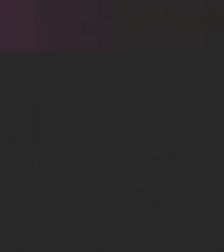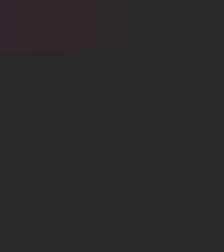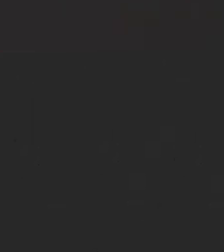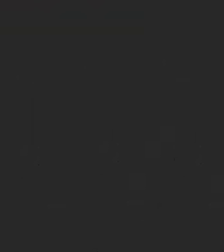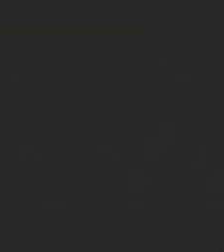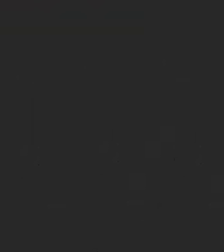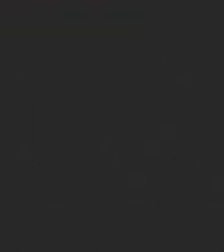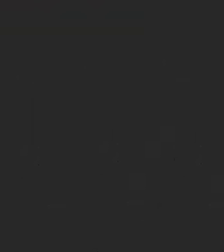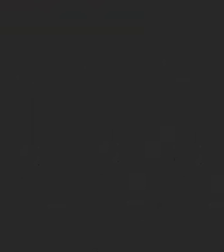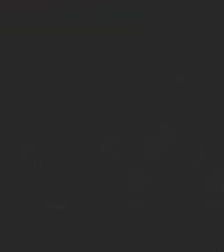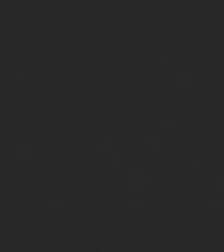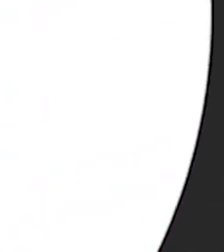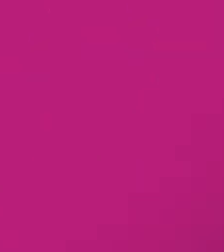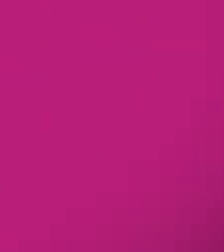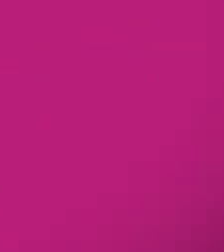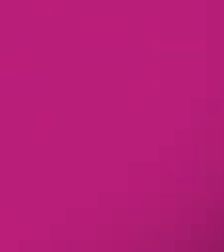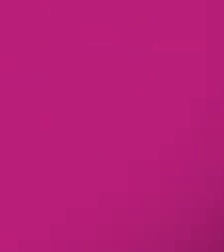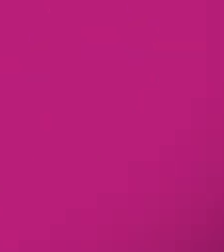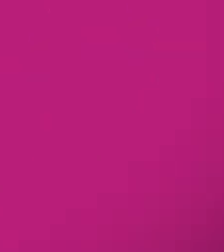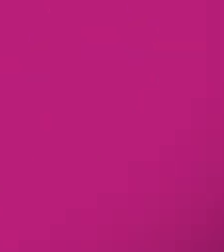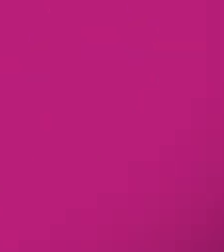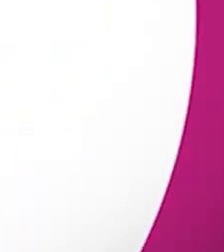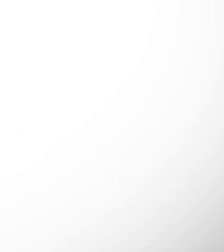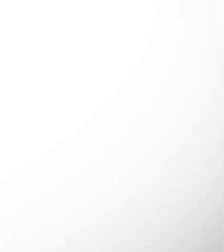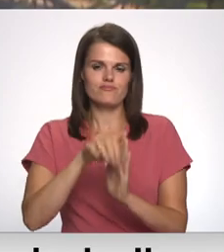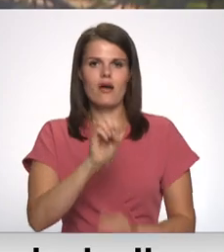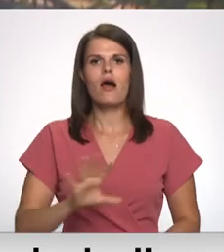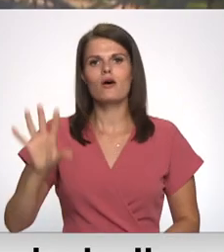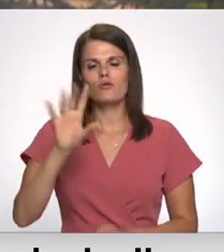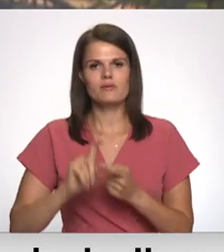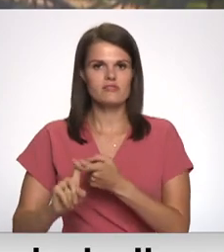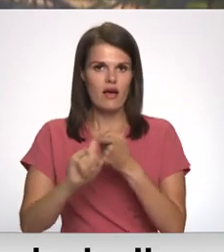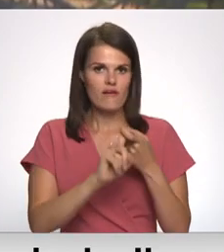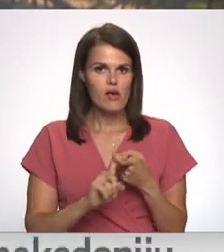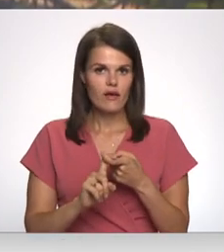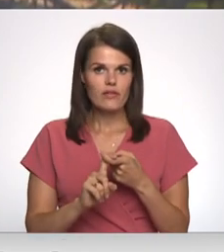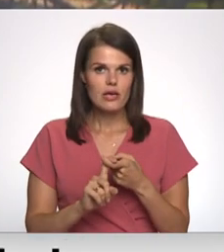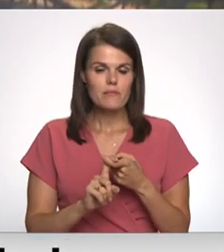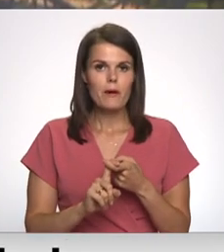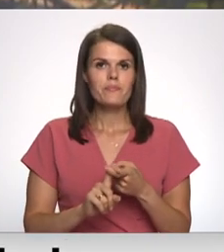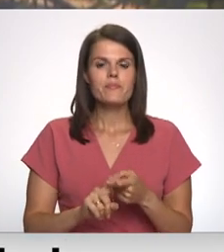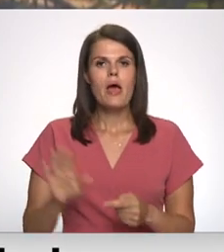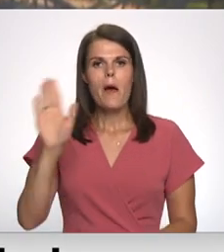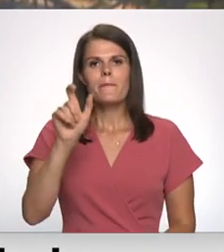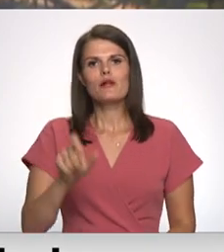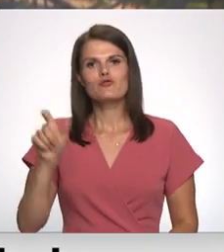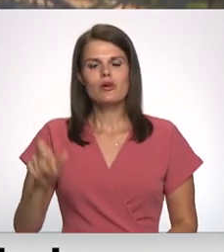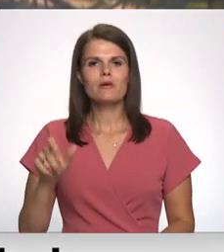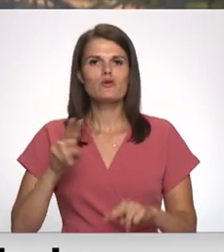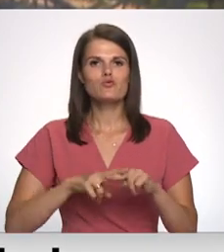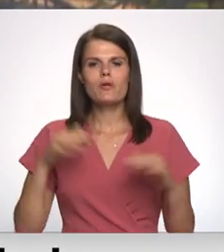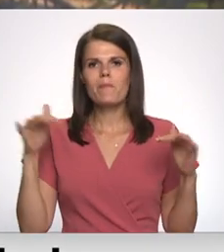Re, visi ēters ir te! Pilsvonības un migrācijas lietu pārvaldes darba